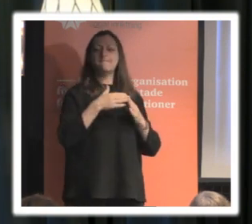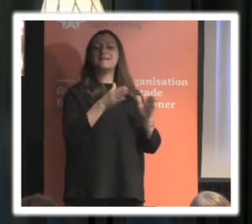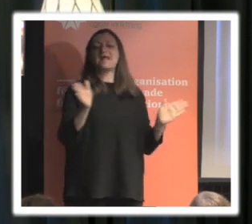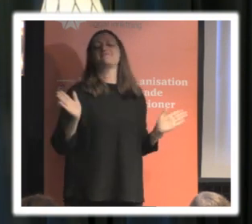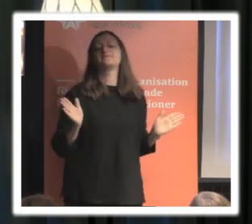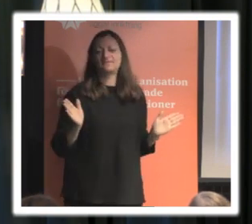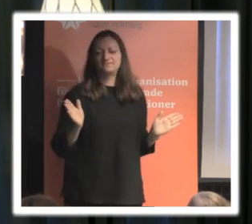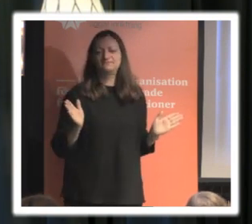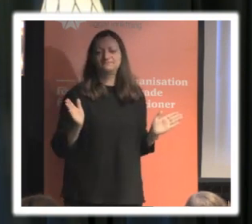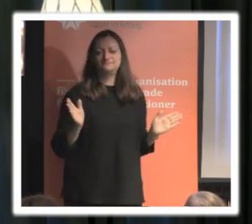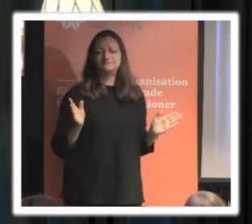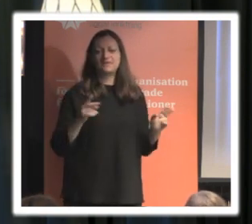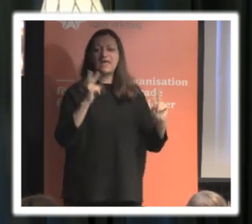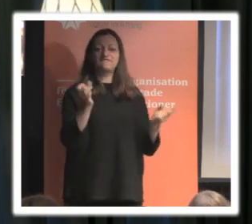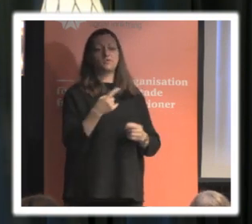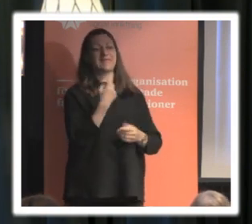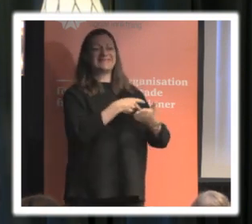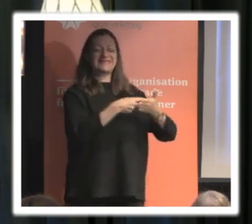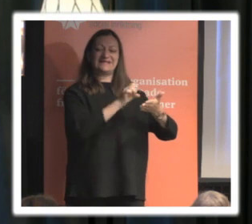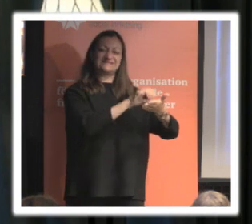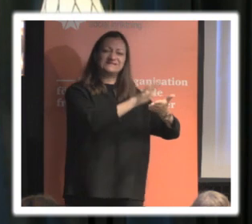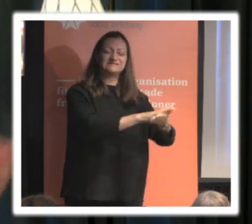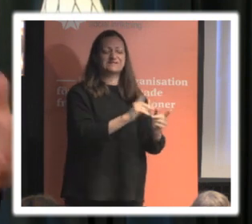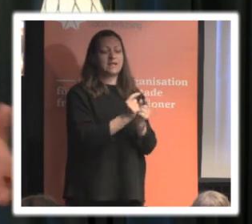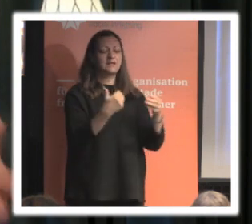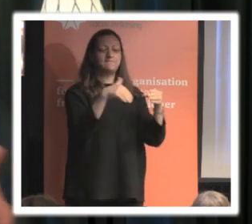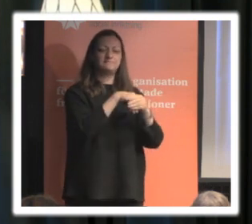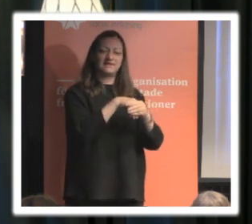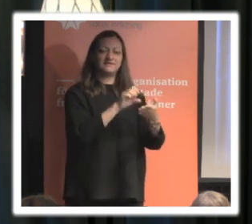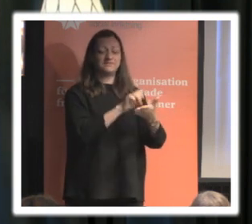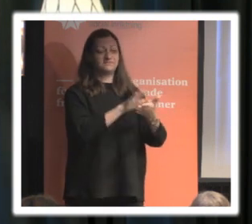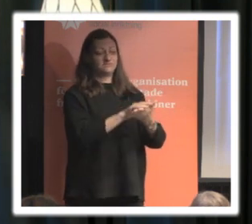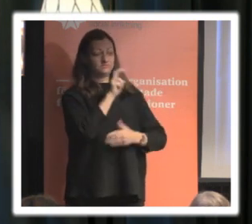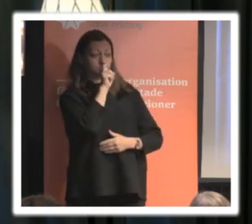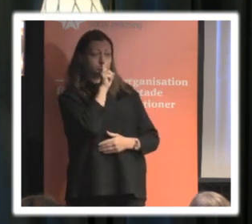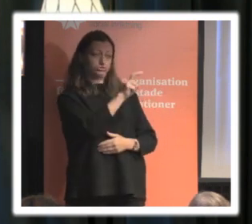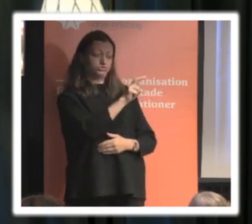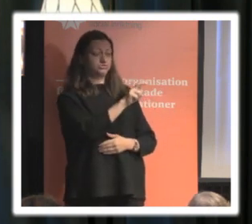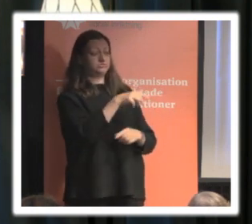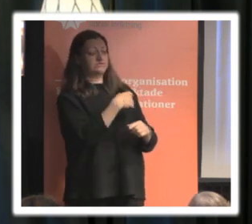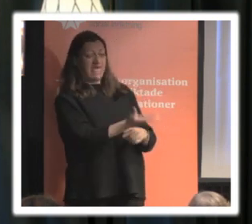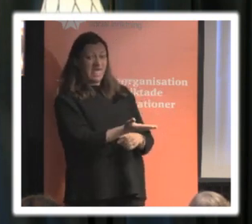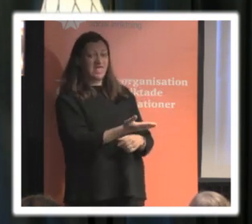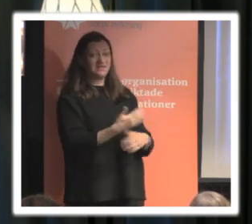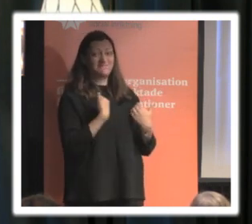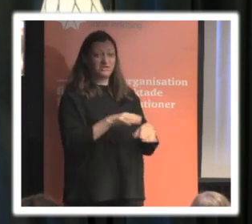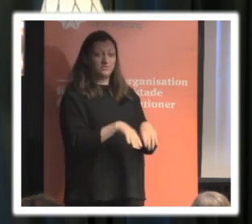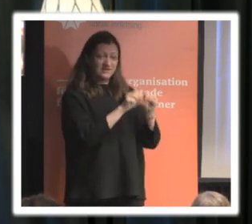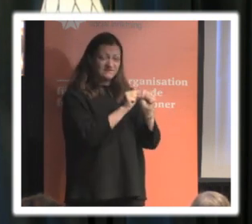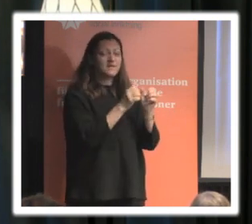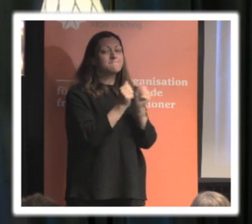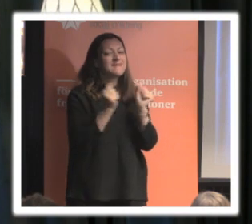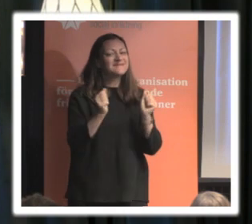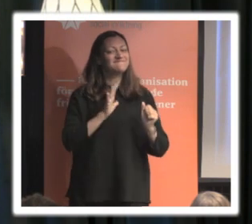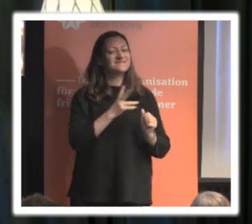även om ett adressregister eller ett medlemsregister väldigt uppenbart kan vara personuppgifter så är personuppgifter också